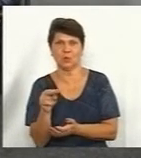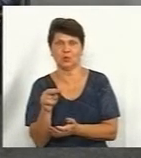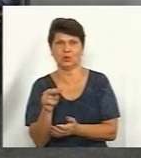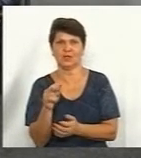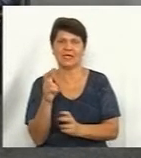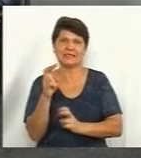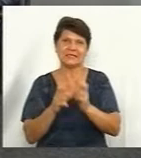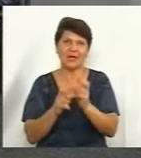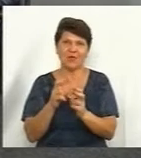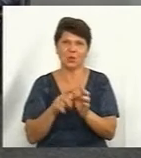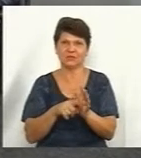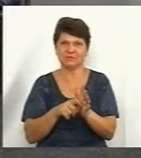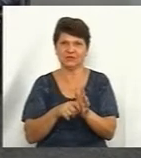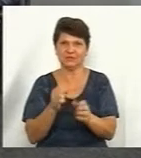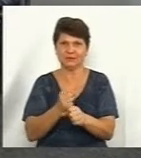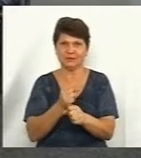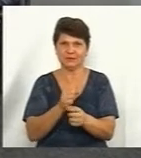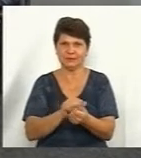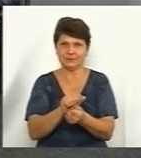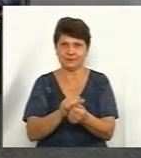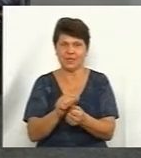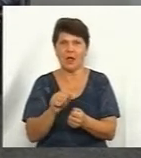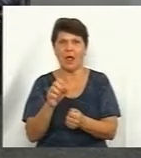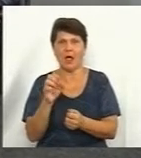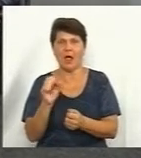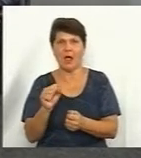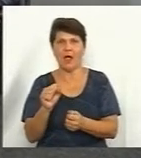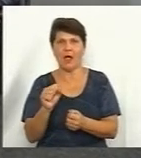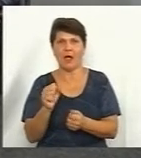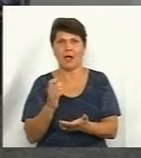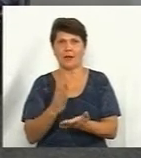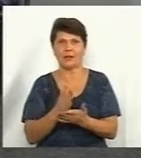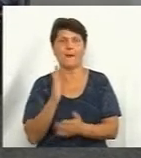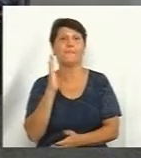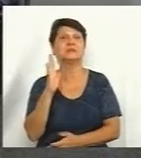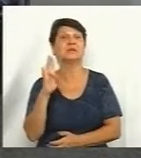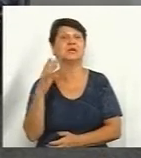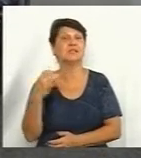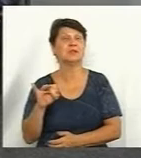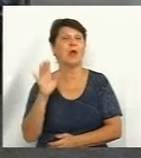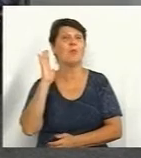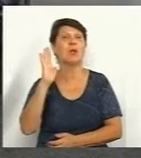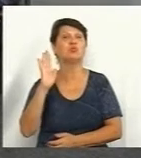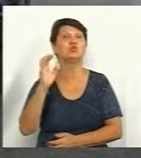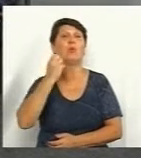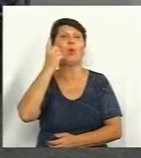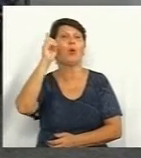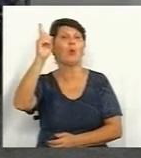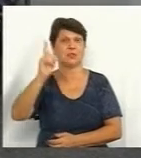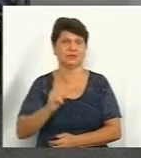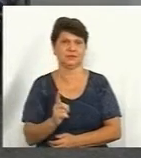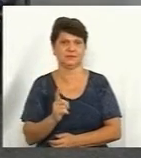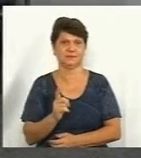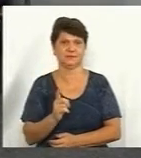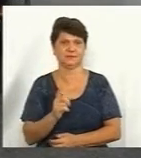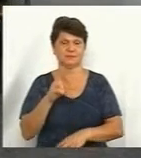вказано, що сміттєпереробний завод – це є перспективою у майбутньому колись. Можливо, як будуть гроші, то